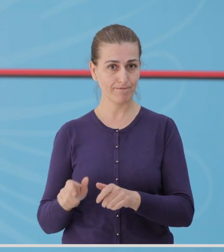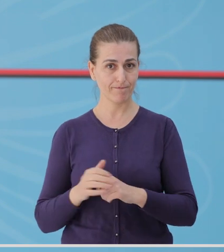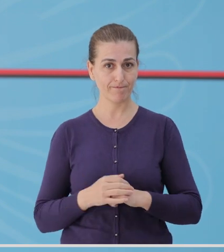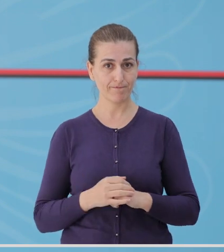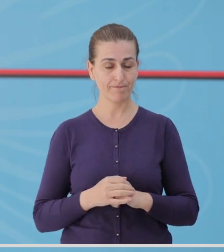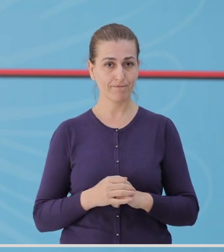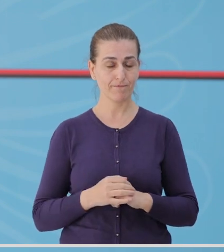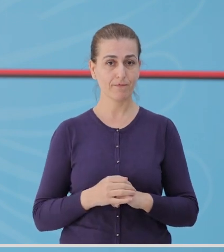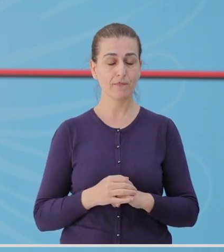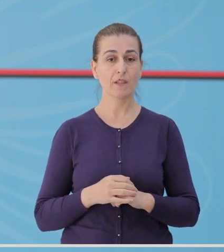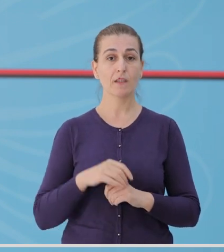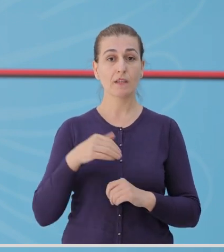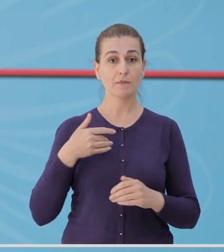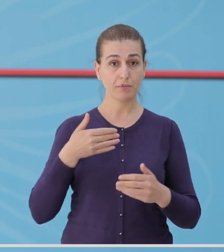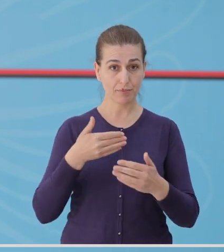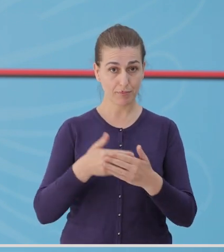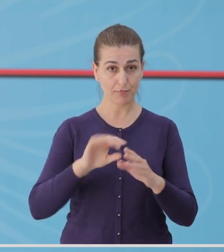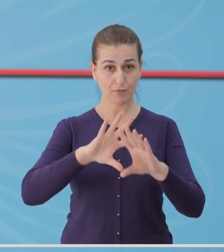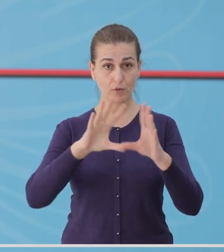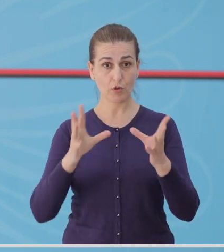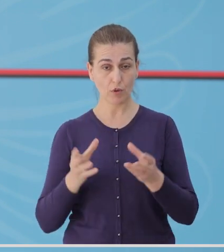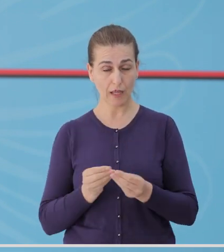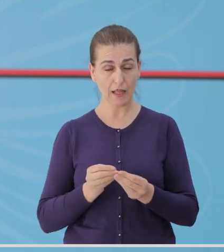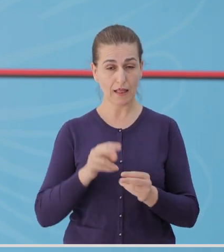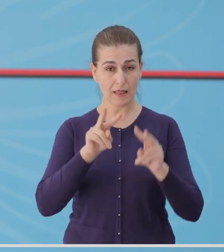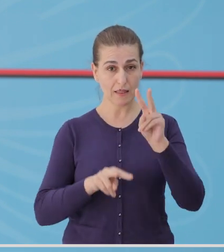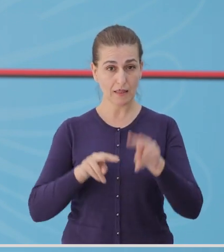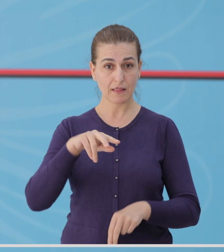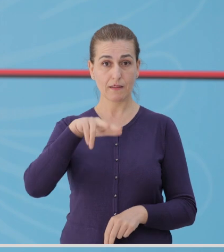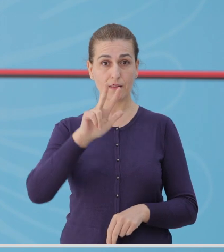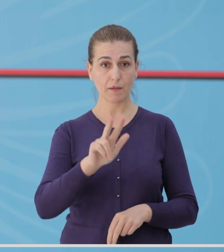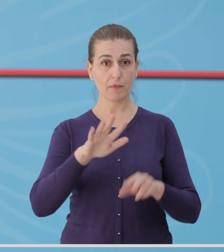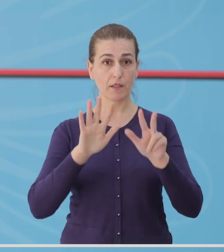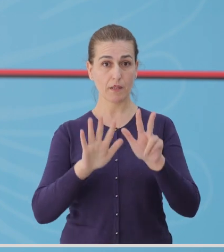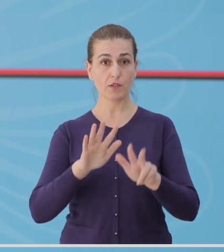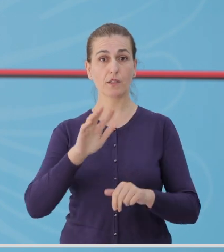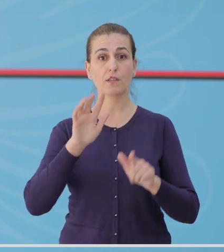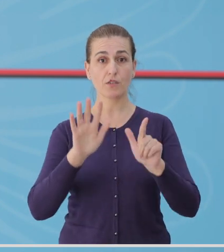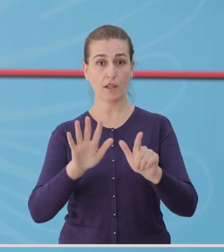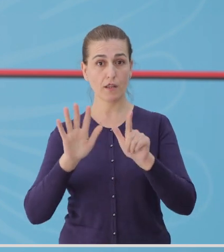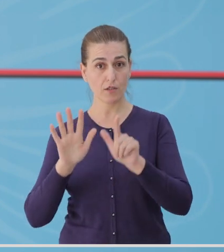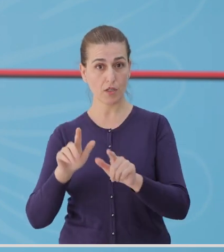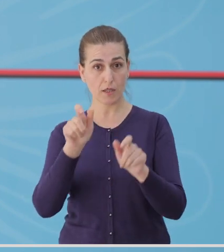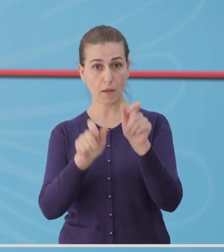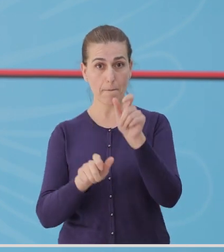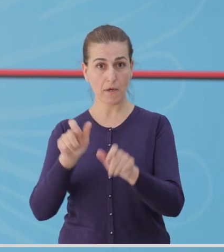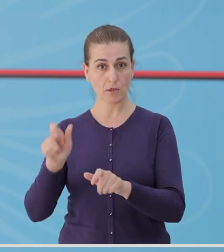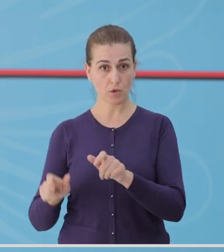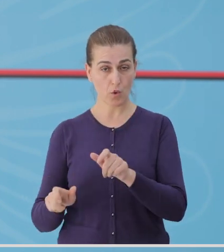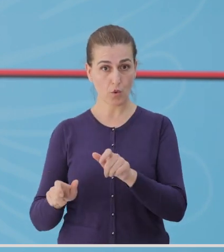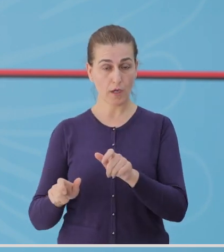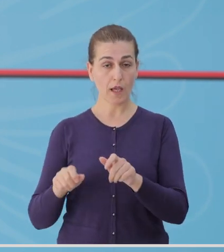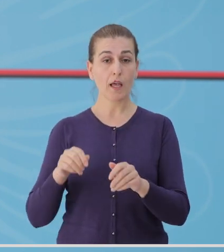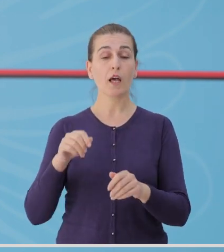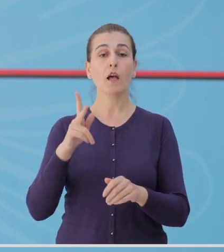-19. Deri në këto momente, janë testuar 3877 raste të dyshuara